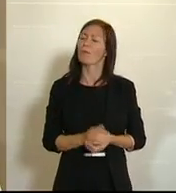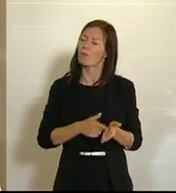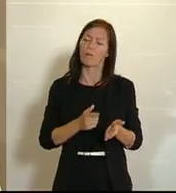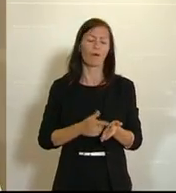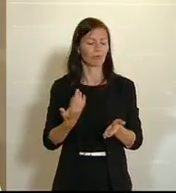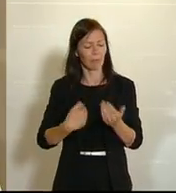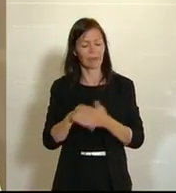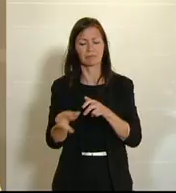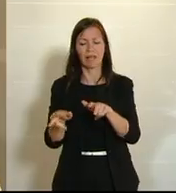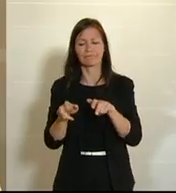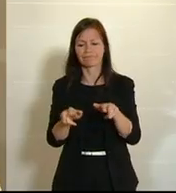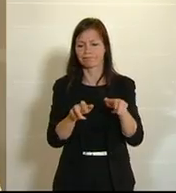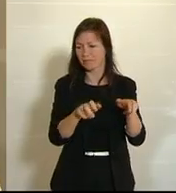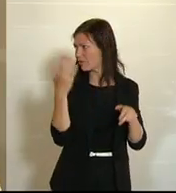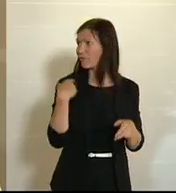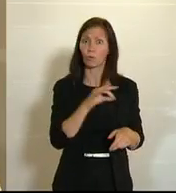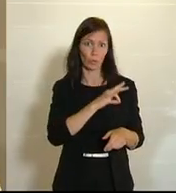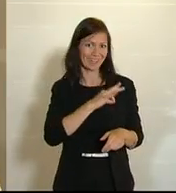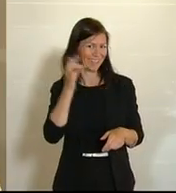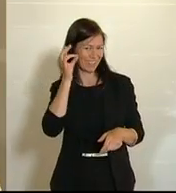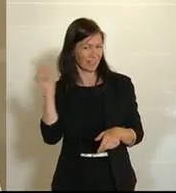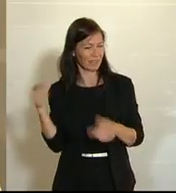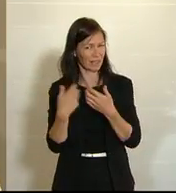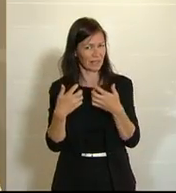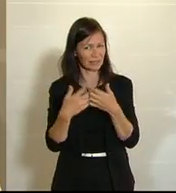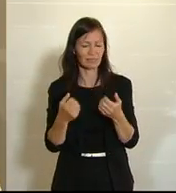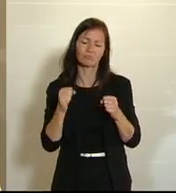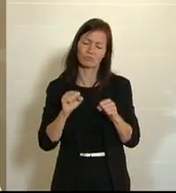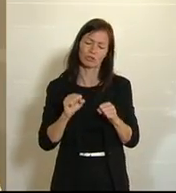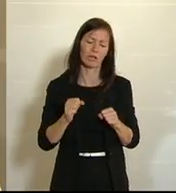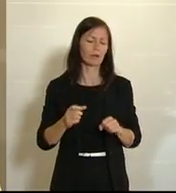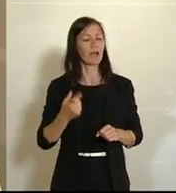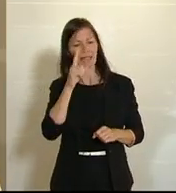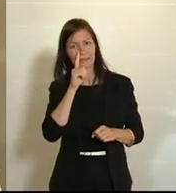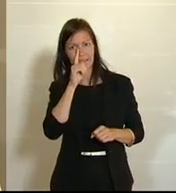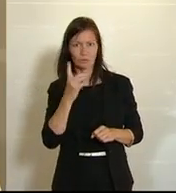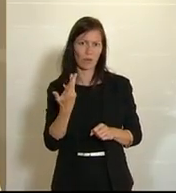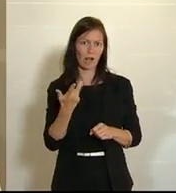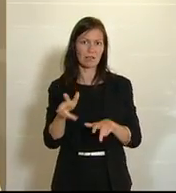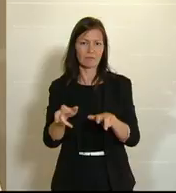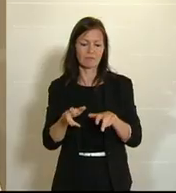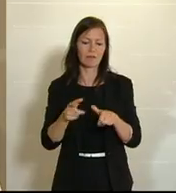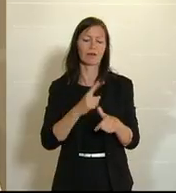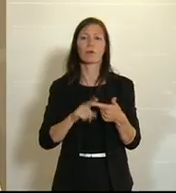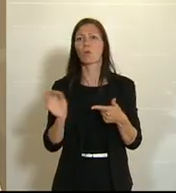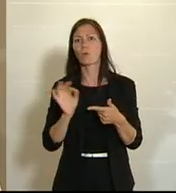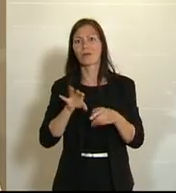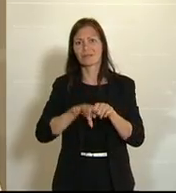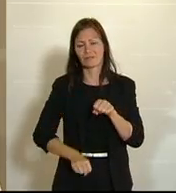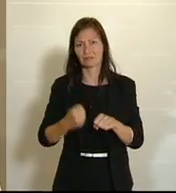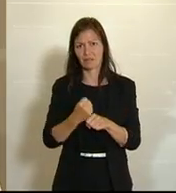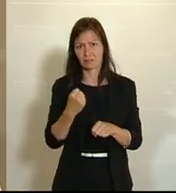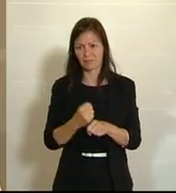Kollegin vorher schon in ihren Fallbeispielen gezeigt, sind sexuelle Ausbeutung und Zwangsarbeit. Oftmals unter